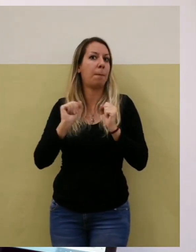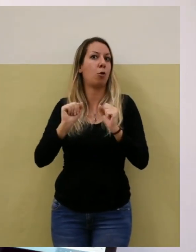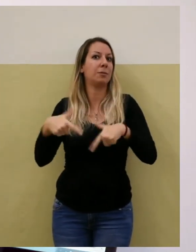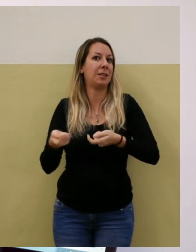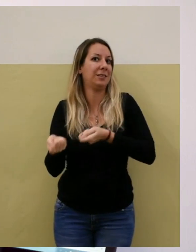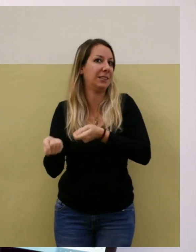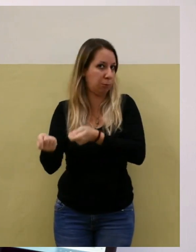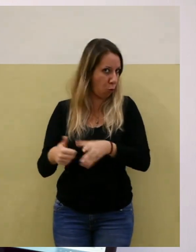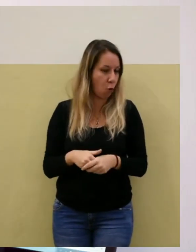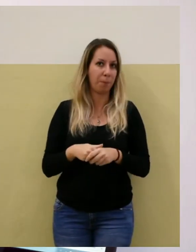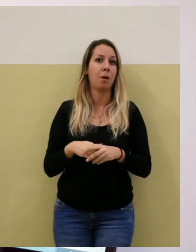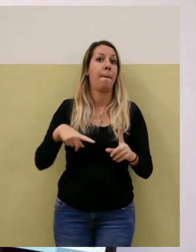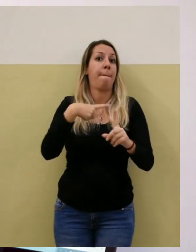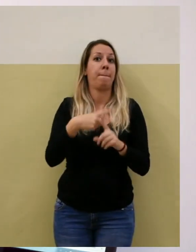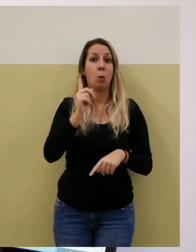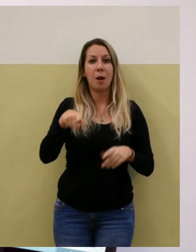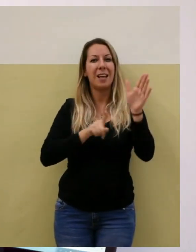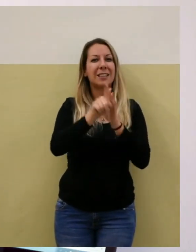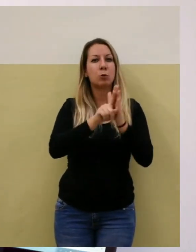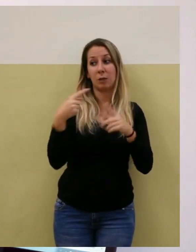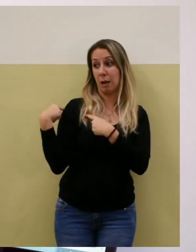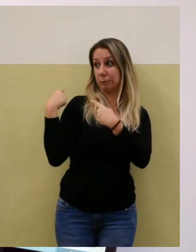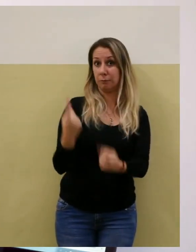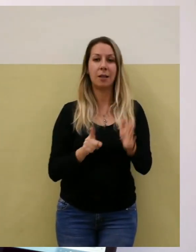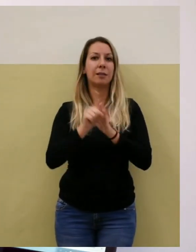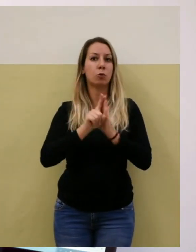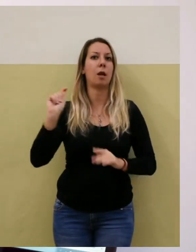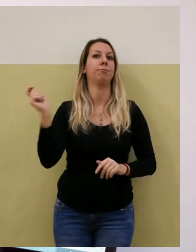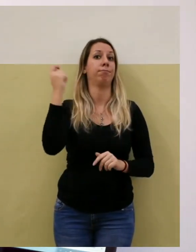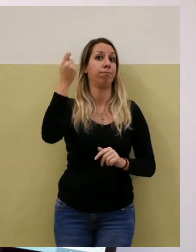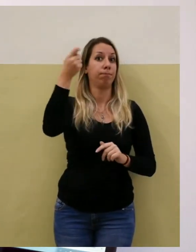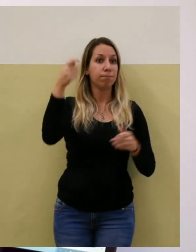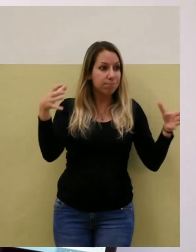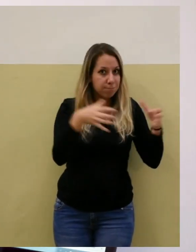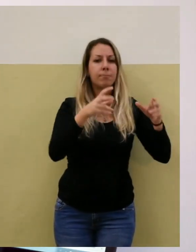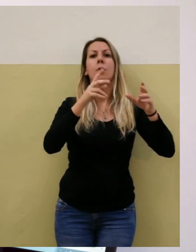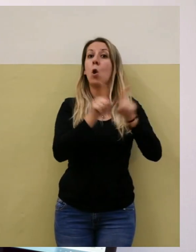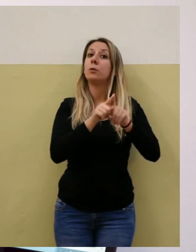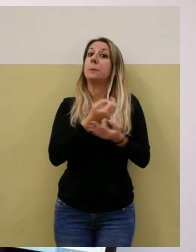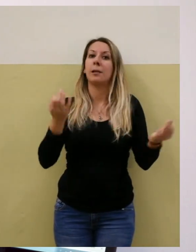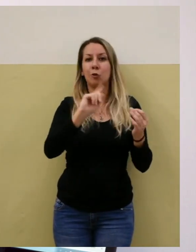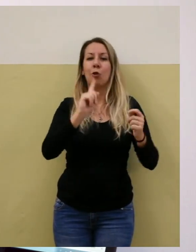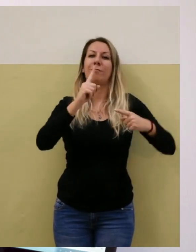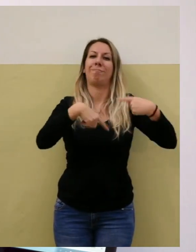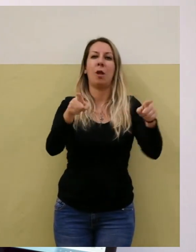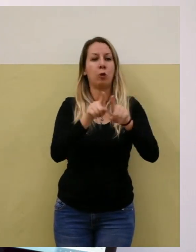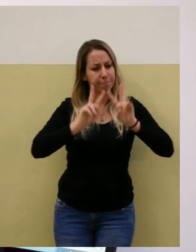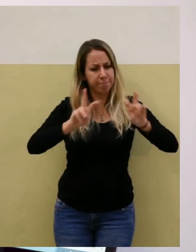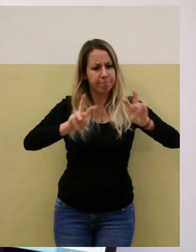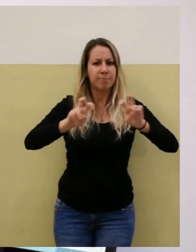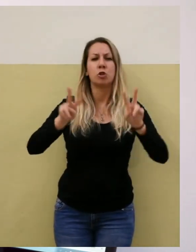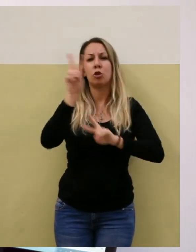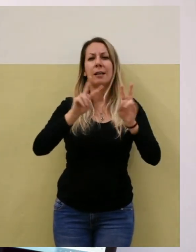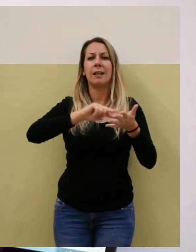Ovviamente questi risultati ottenuti si sono poi trasferiti nel miglioramento di queste